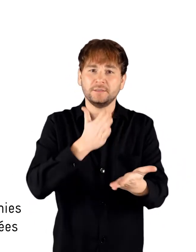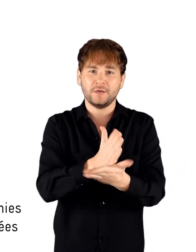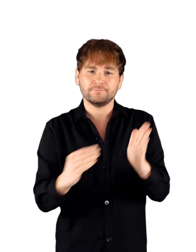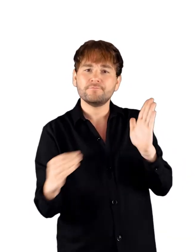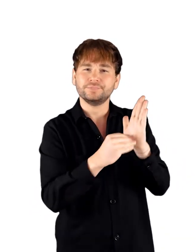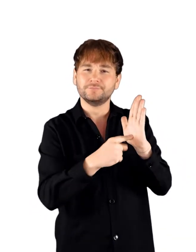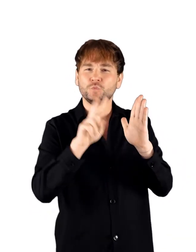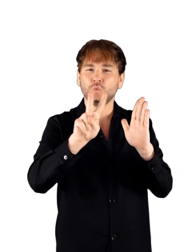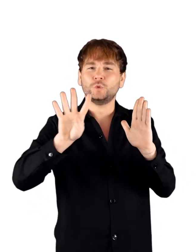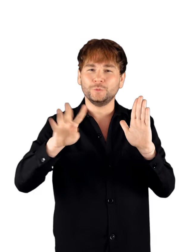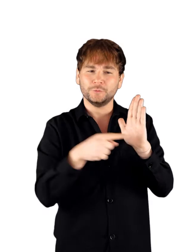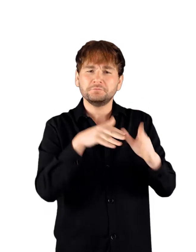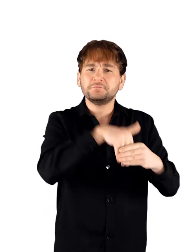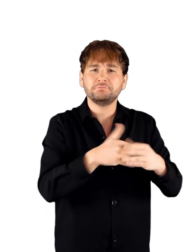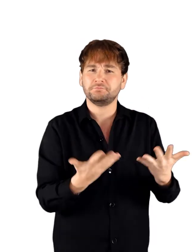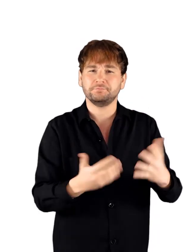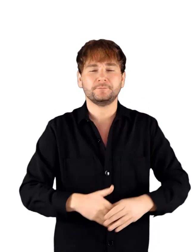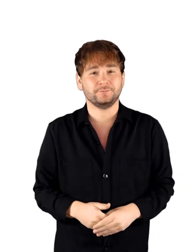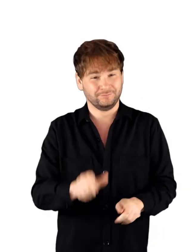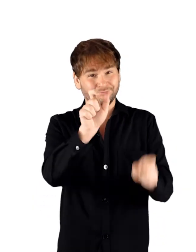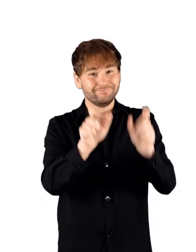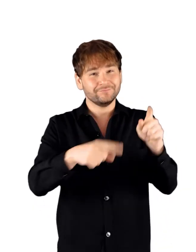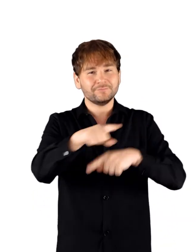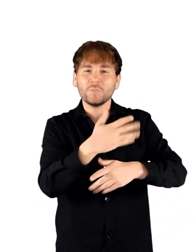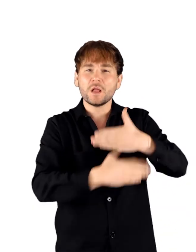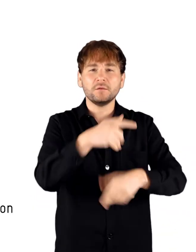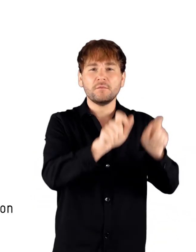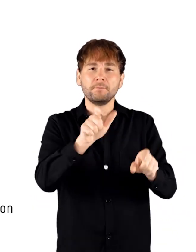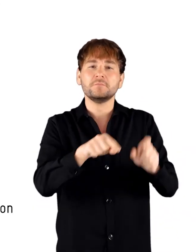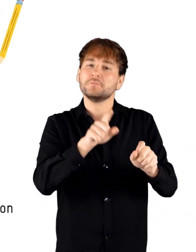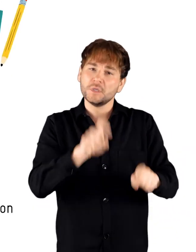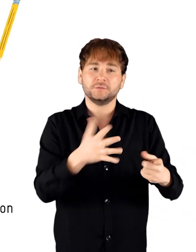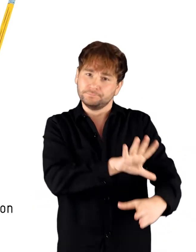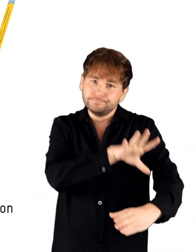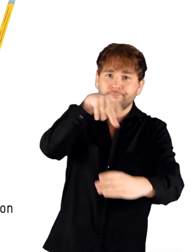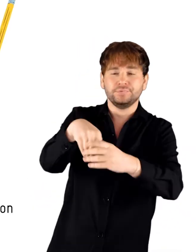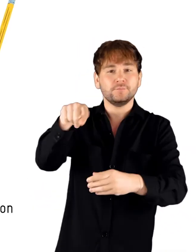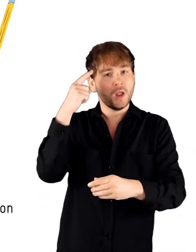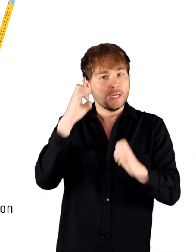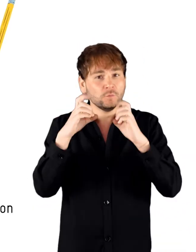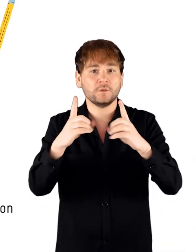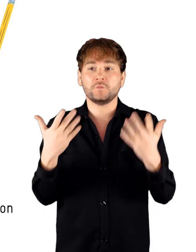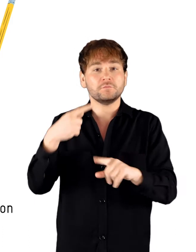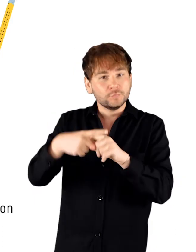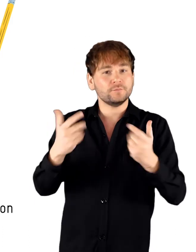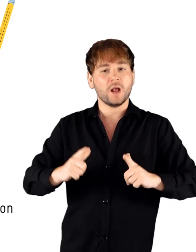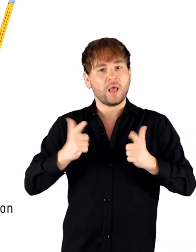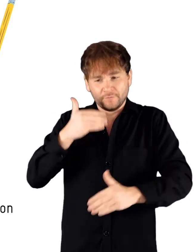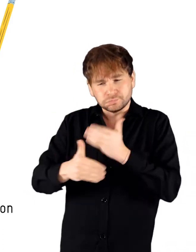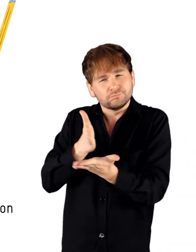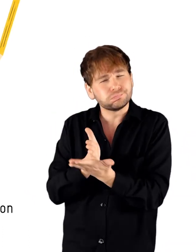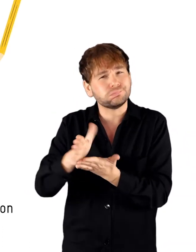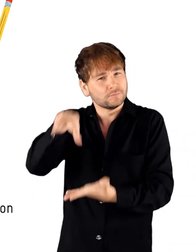handicapées stipule que les personnes en situation de handicap doivent avoir un accès complet à l'éducation et à la